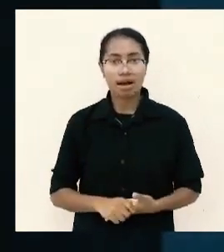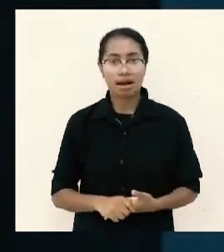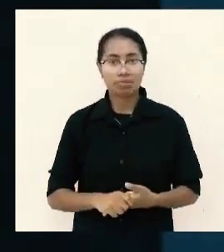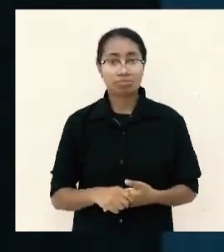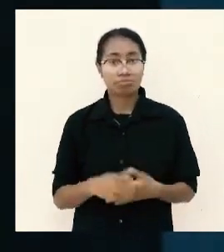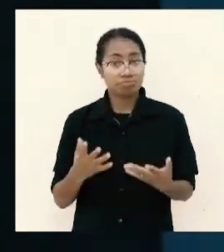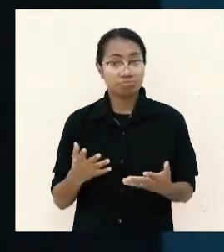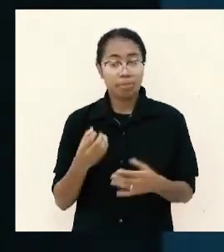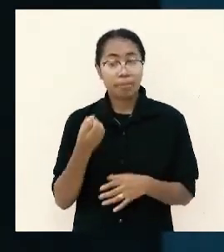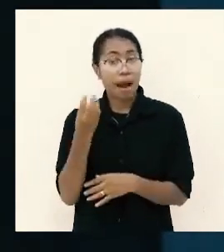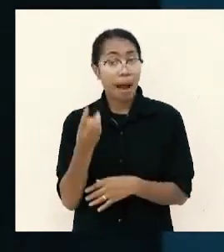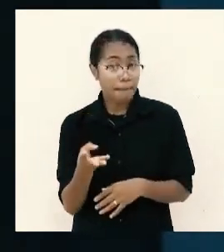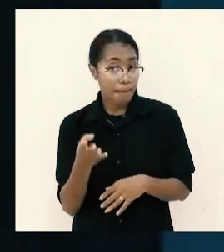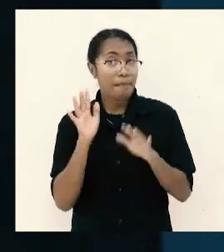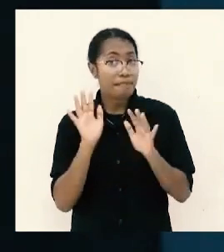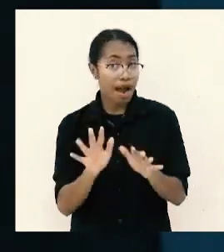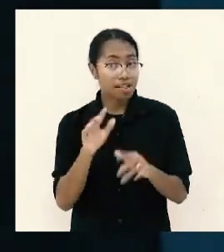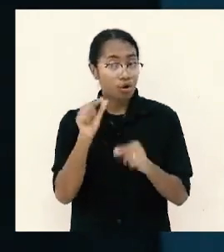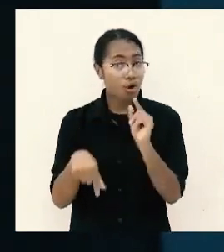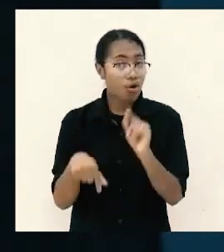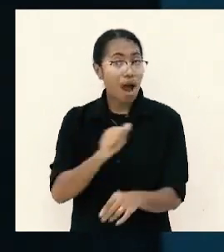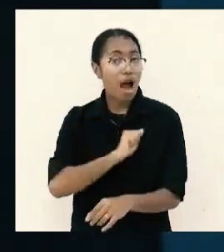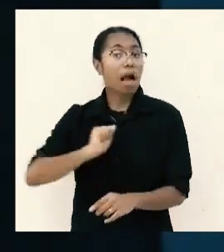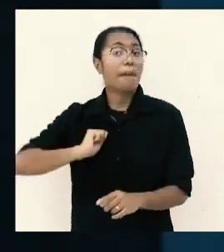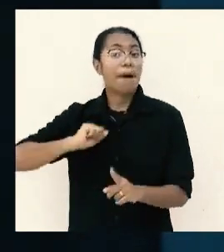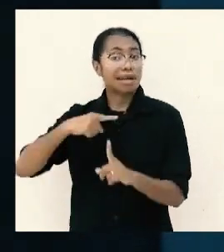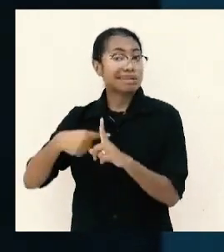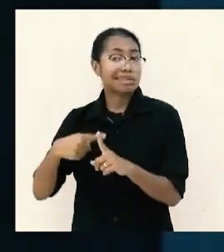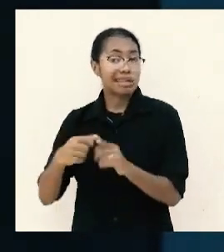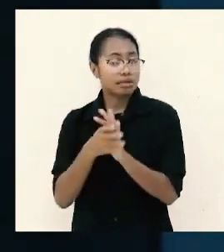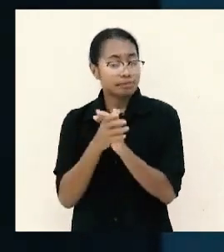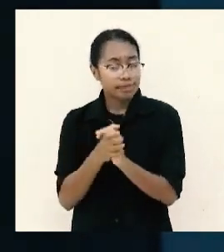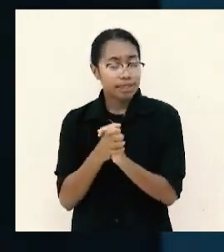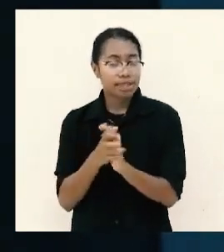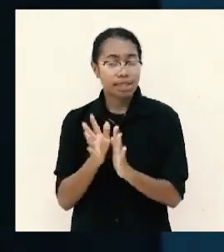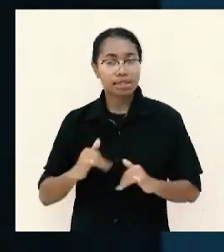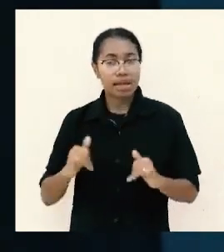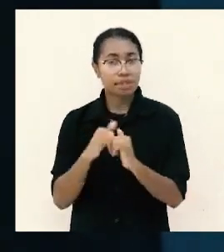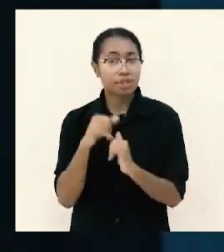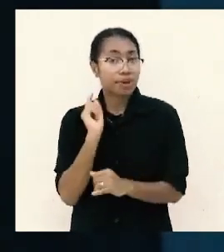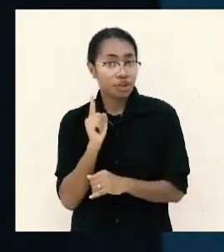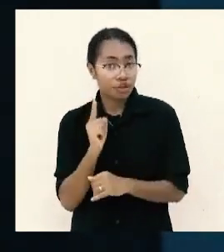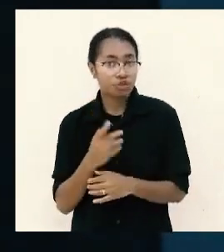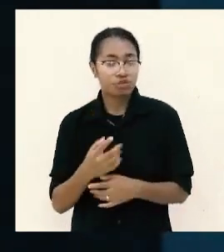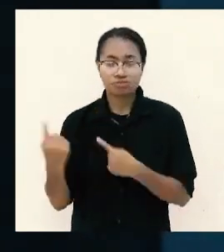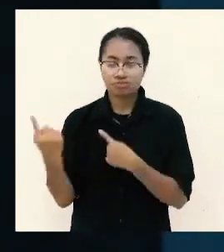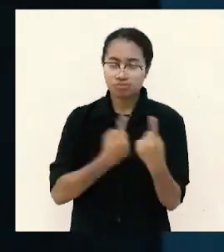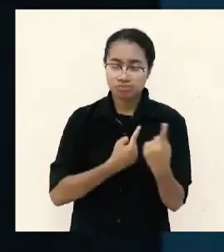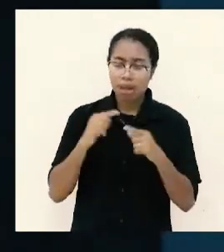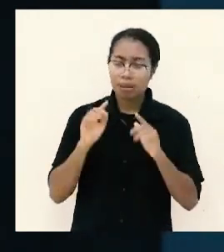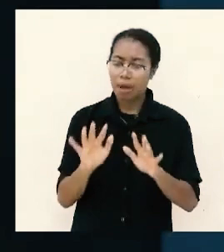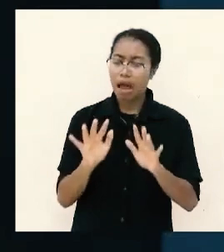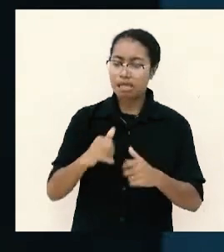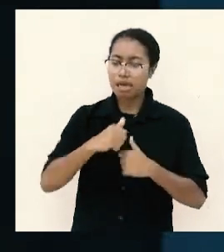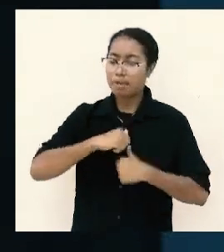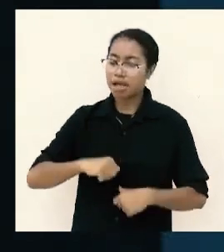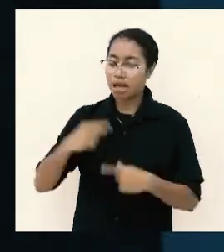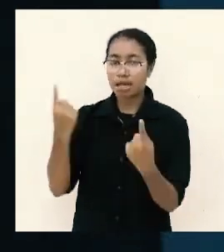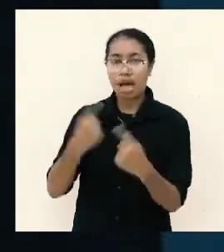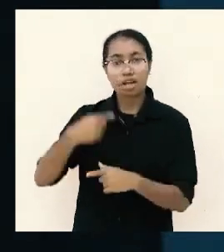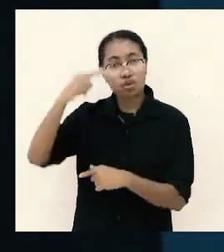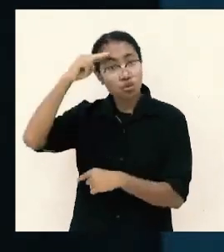berapa banyak orang Kristen seperti itu mendapatkan banyak kebaikan dari Tuhan